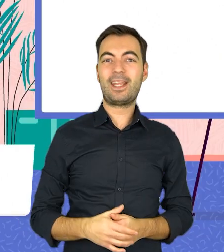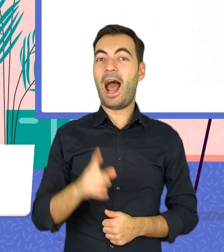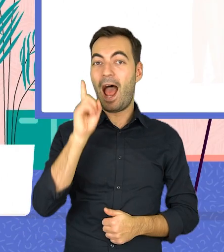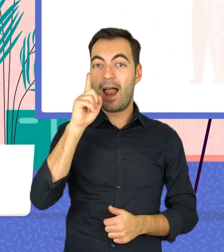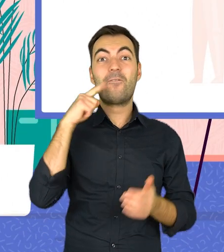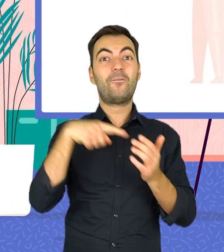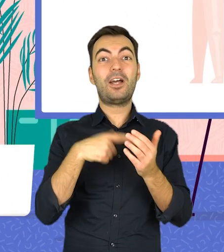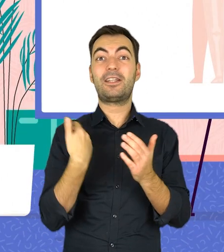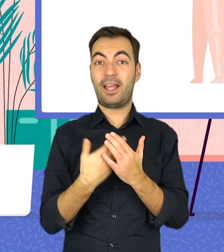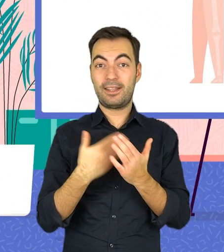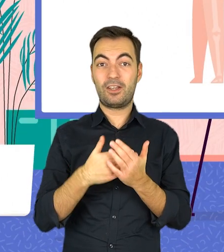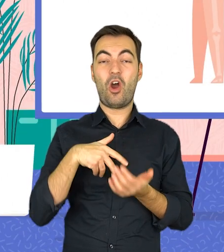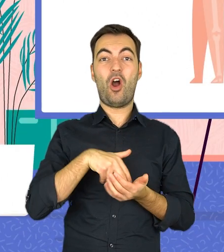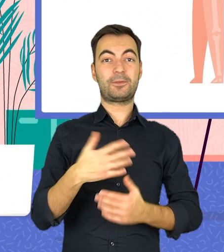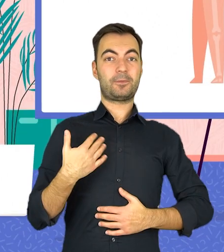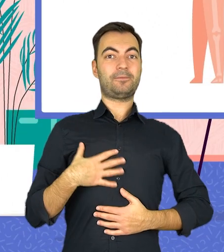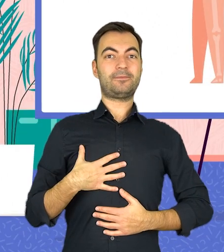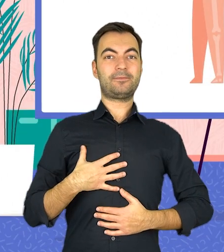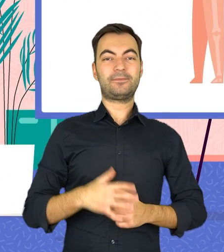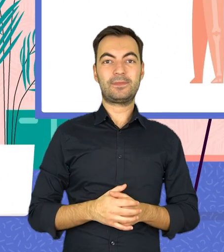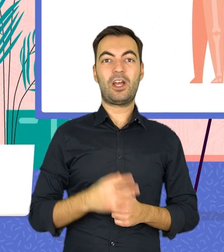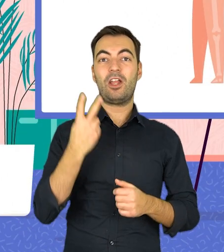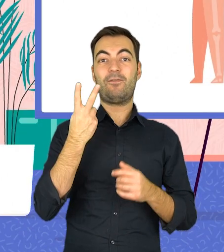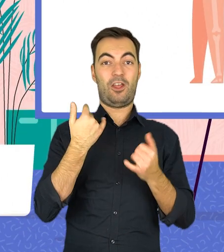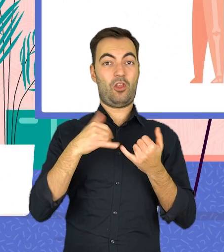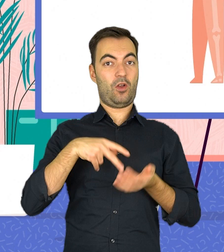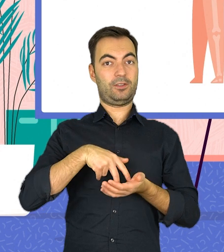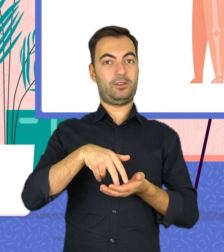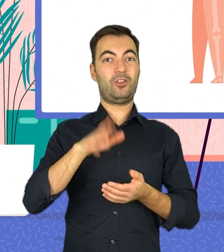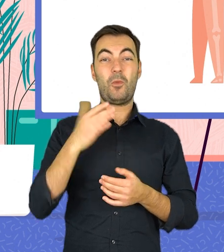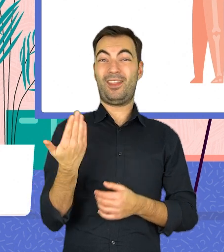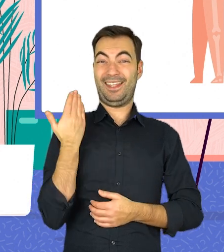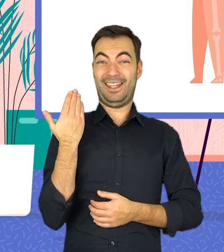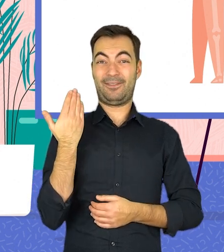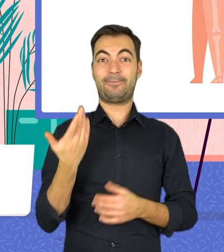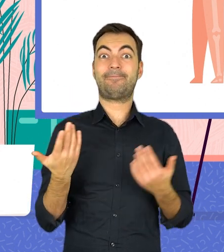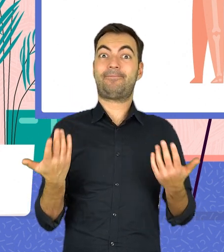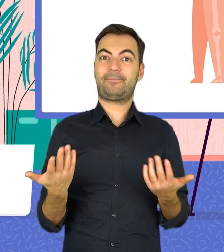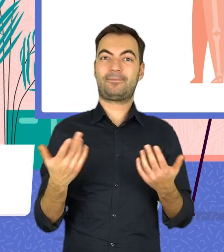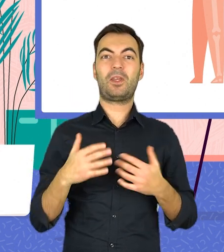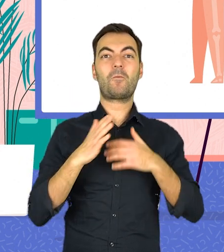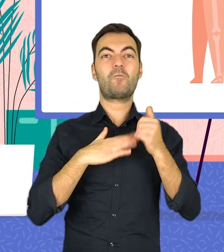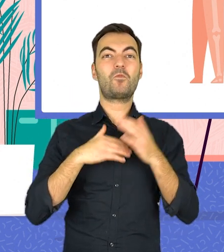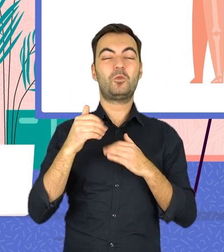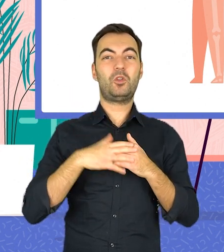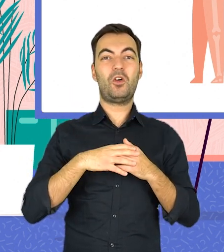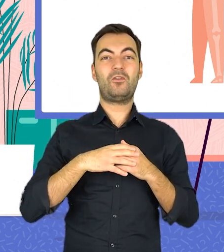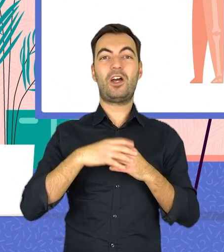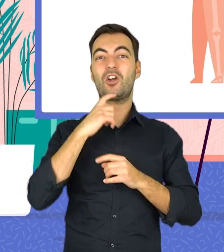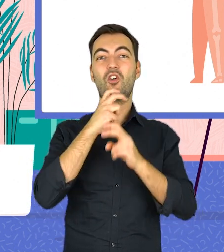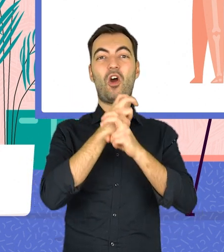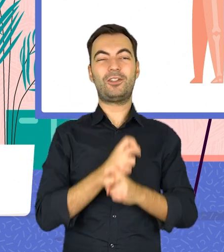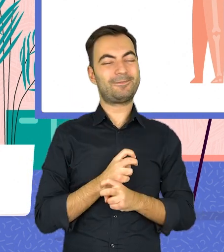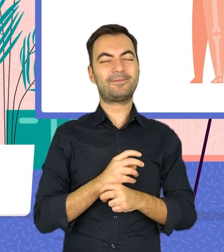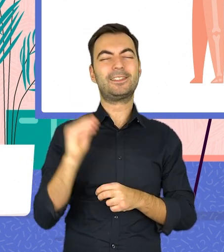Ale właśnie dlatego, że chodzimy wyprostowani na dwóch nogach dopiero od niedawna, konstrukcja